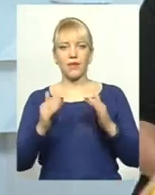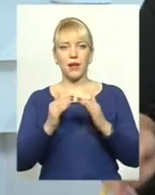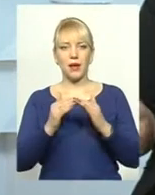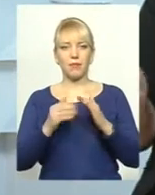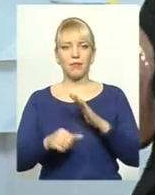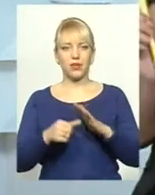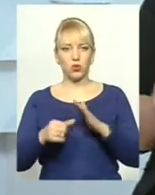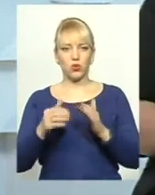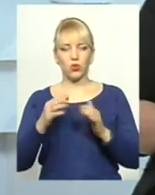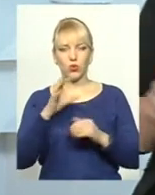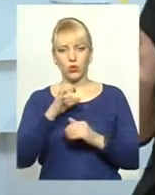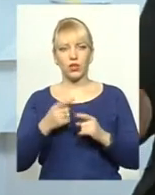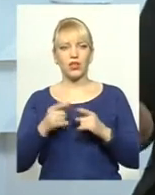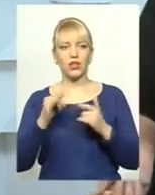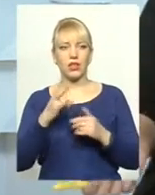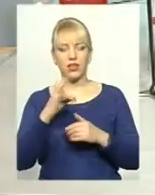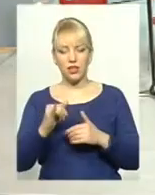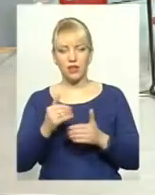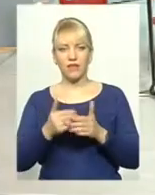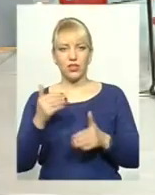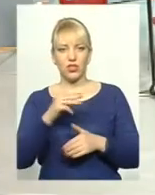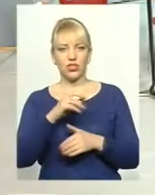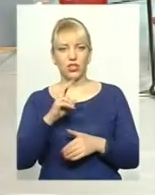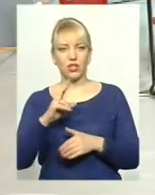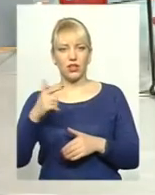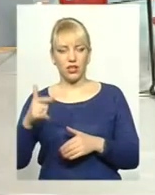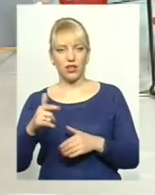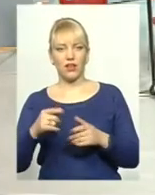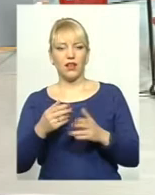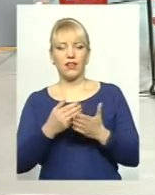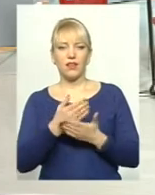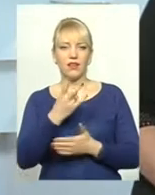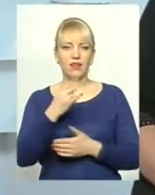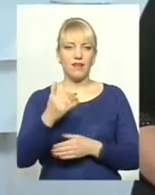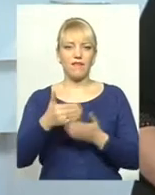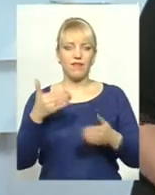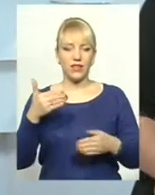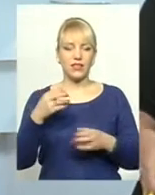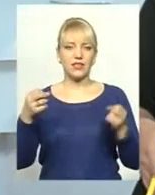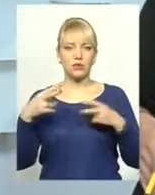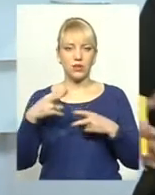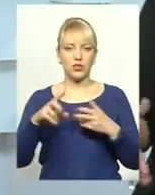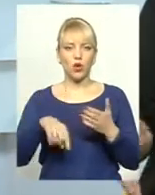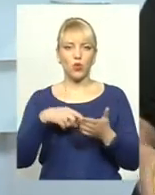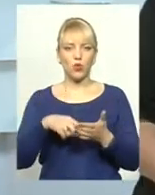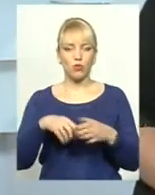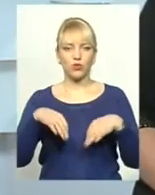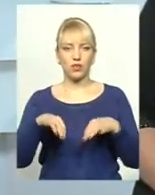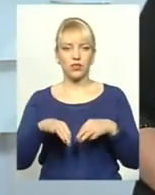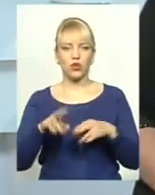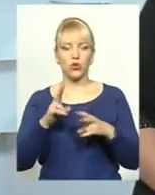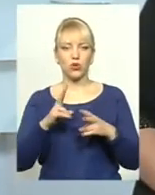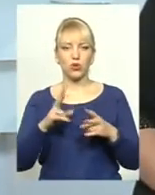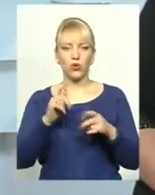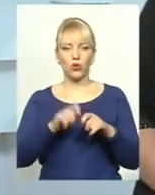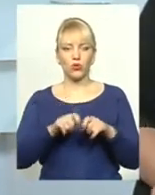жаль, ні від житлово-комунального господарства, ні від спецкомунтрансакому наразі, хто наразі контролює цей